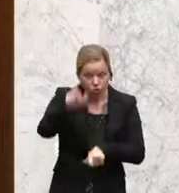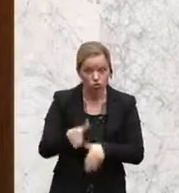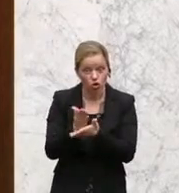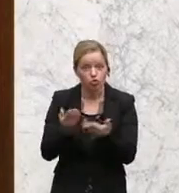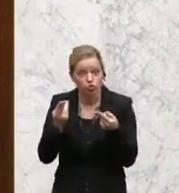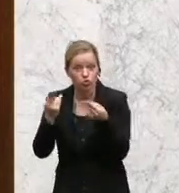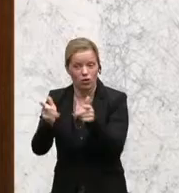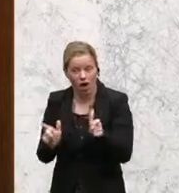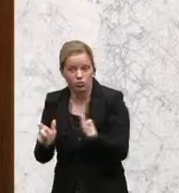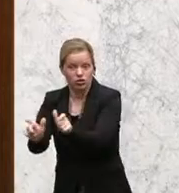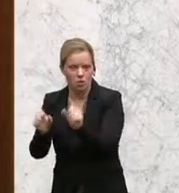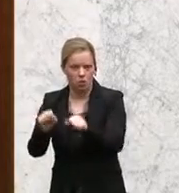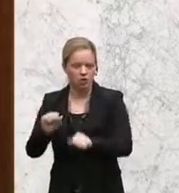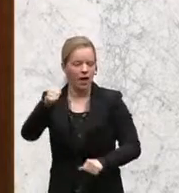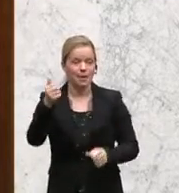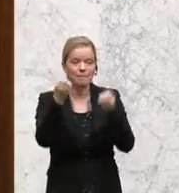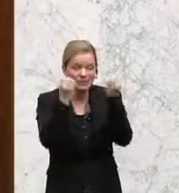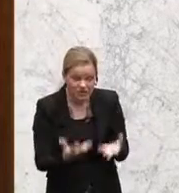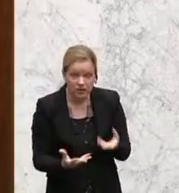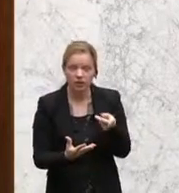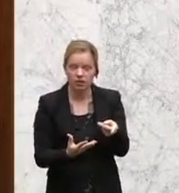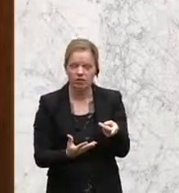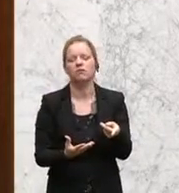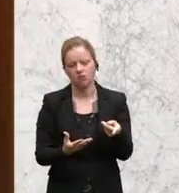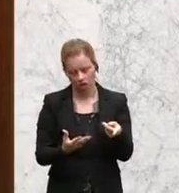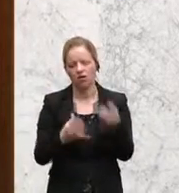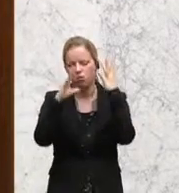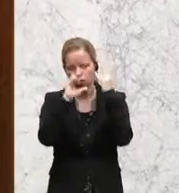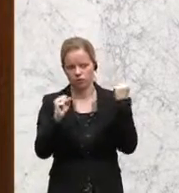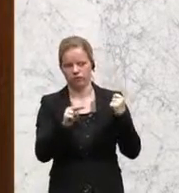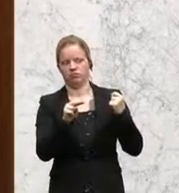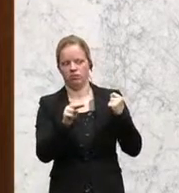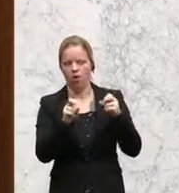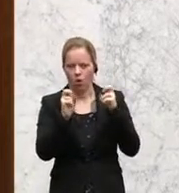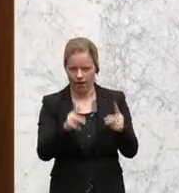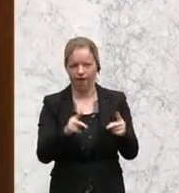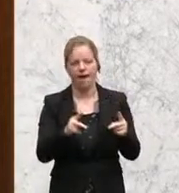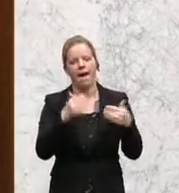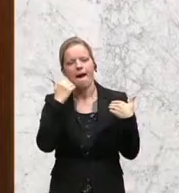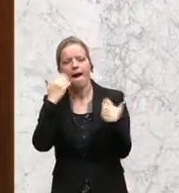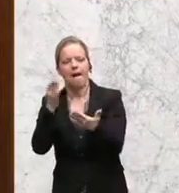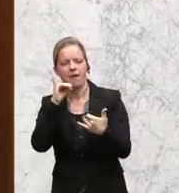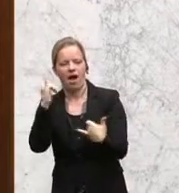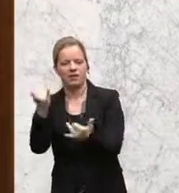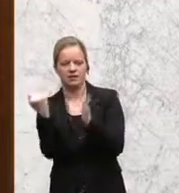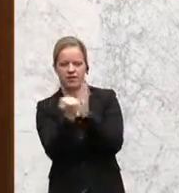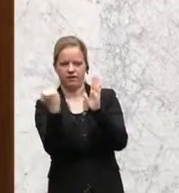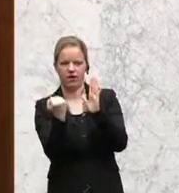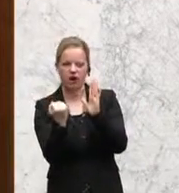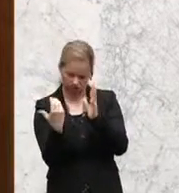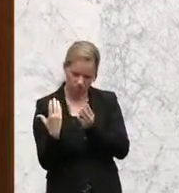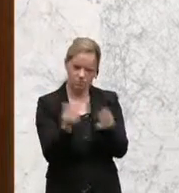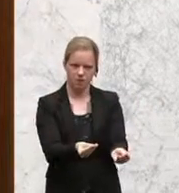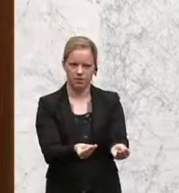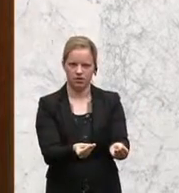diesem tragischen Fall hat die Botschaft dann tatsächlich reagiert und hat dieses Heimreisezertifikat auch jetzt für andere ausgestellt. Und das ist